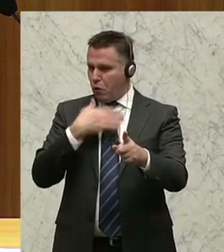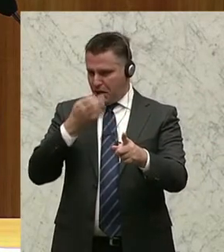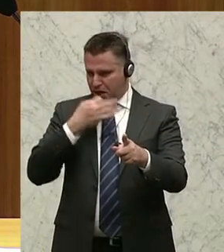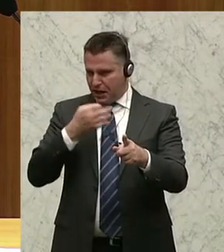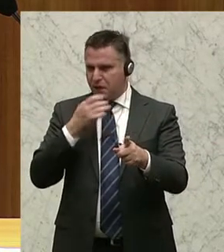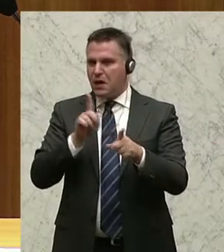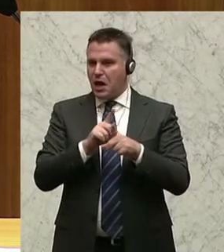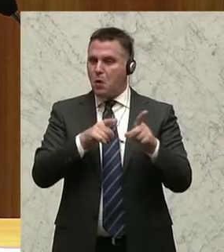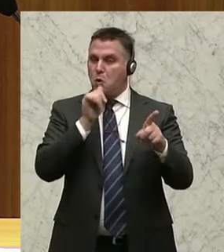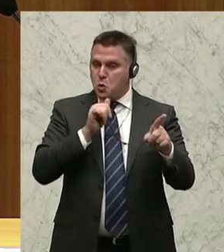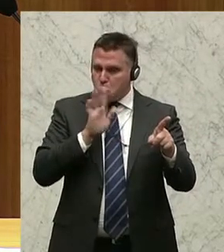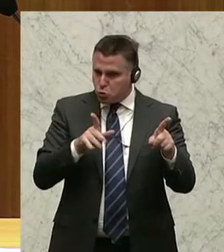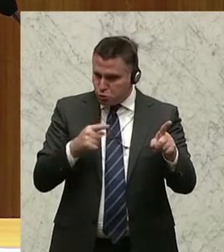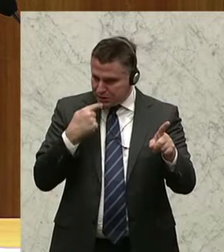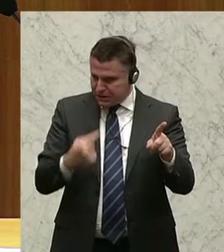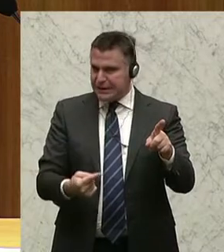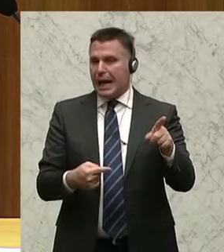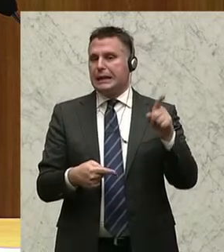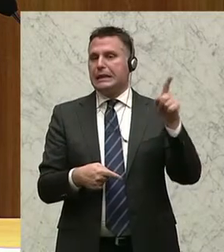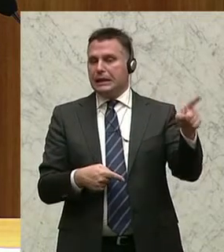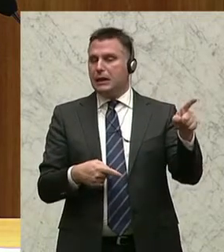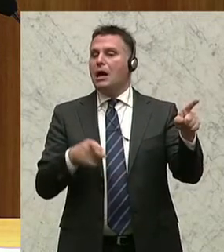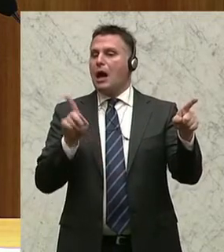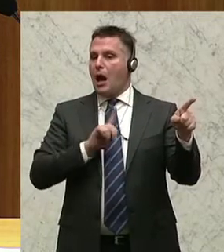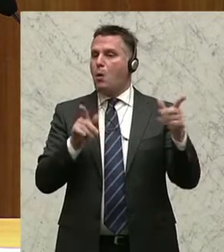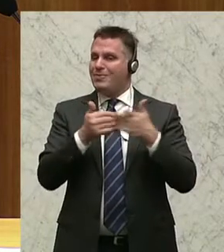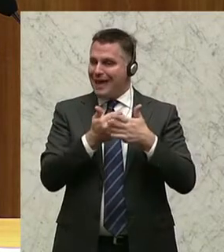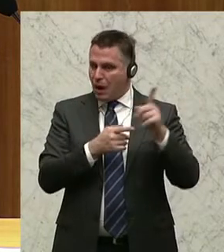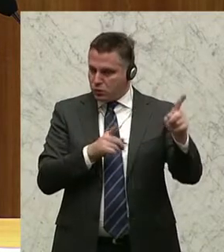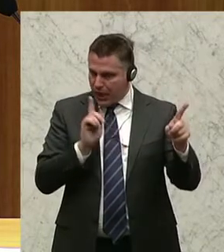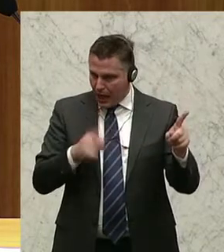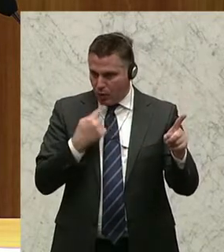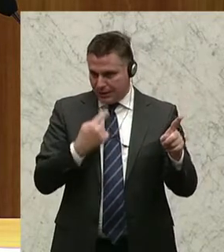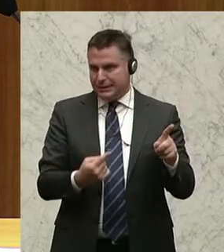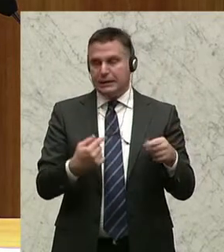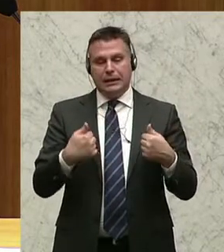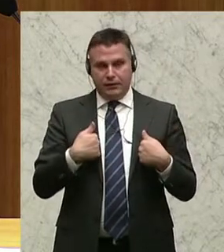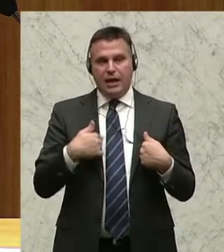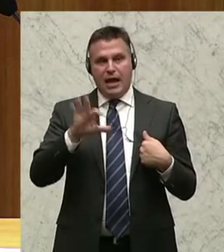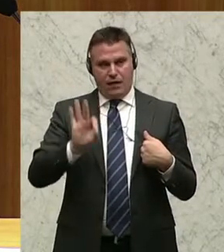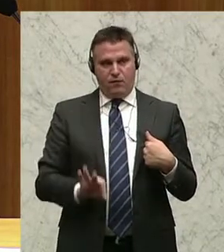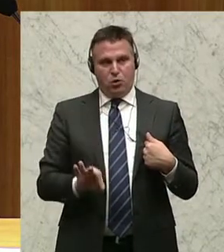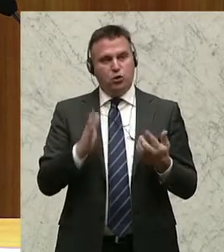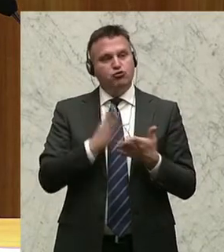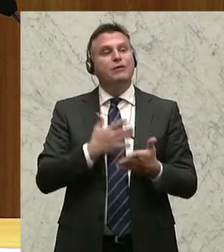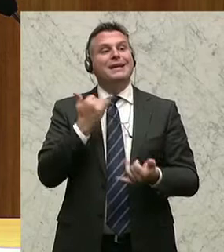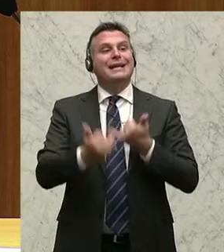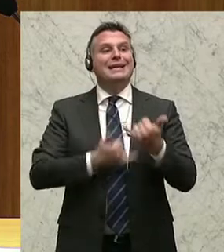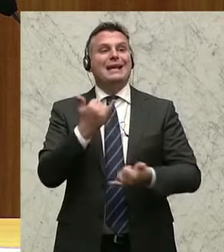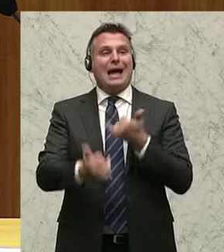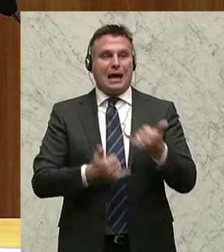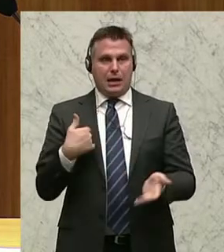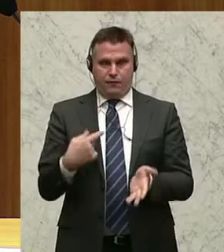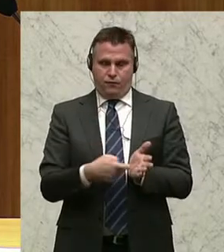auch die Neos und Grünen haben dazu eine Wortmeldung abgegeben und wir Freiheitlichen fordern schon seit Jahren die